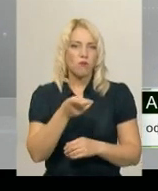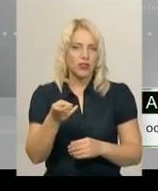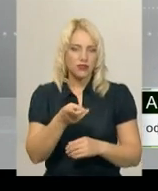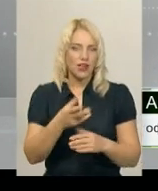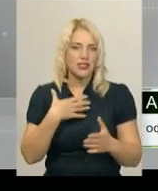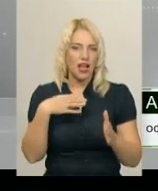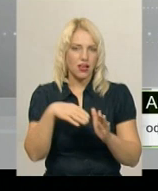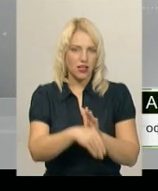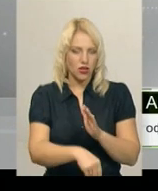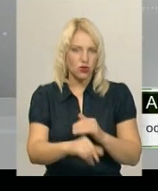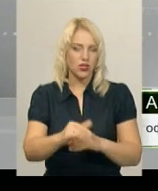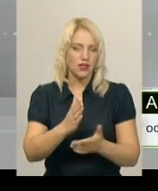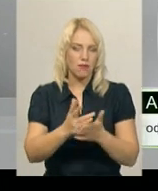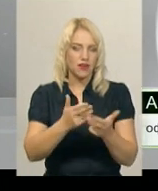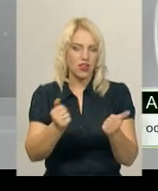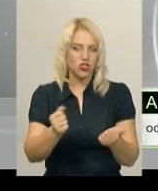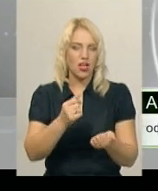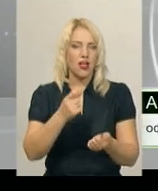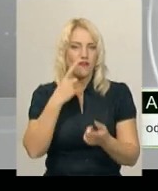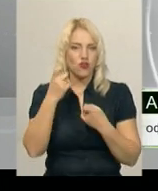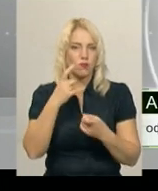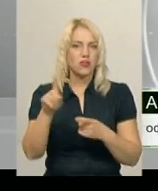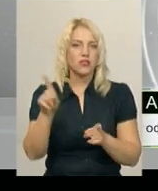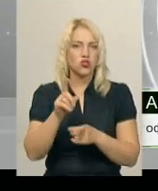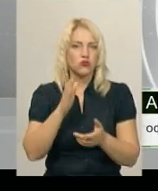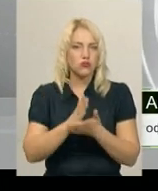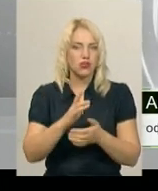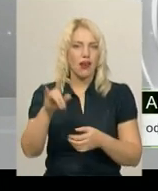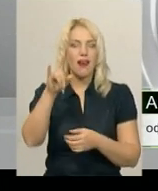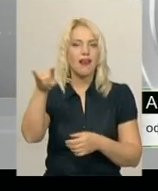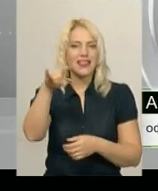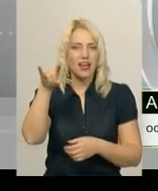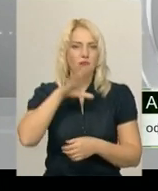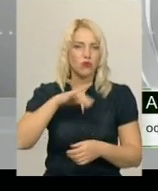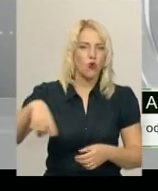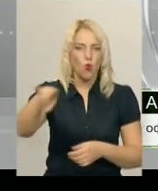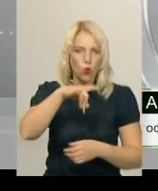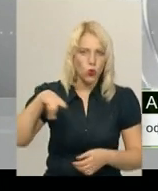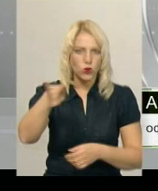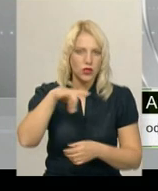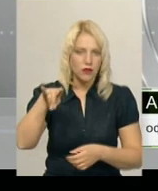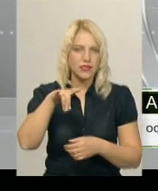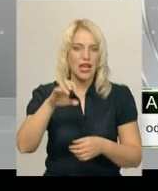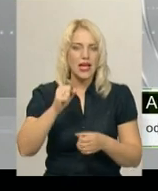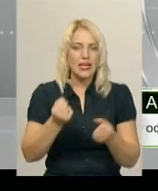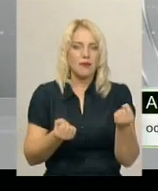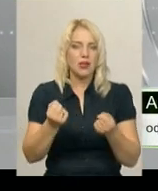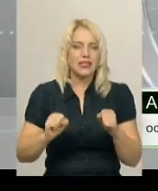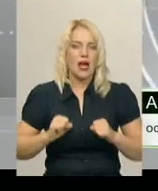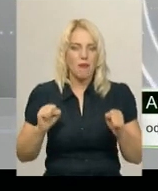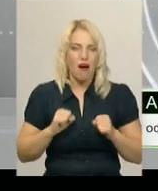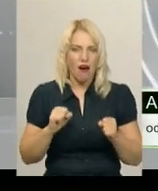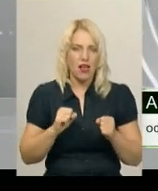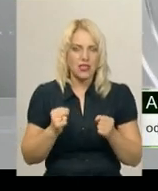загинули, також підтверджена інформація. Літак почало крутити, скоріш за все пілоти до останнього намагались відхилити літак від можливого